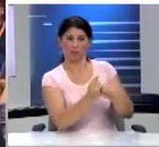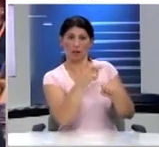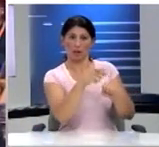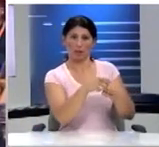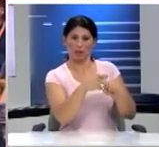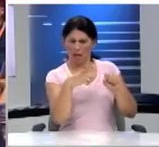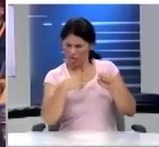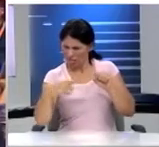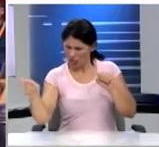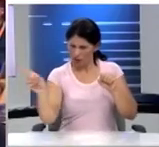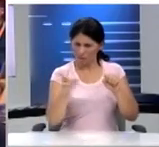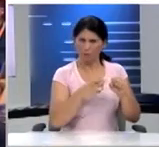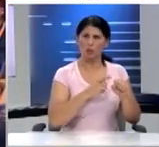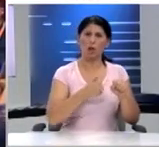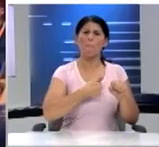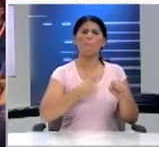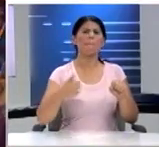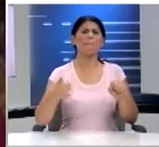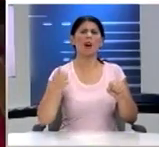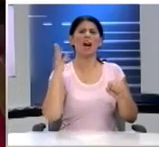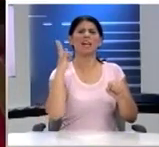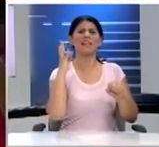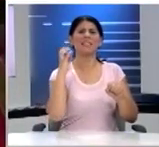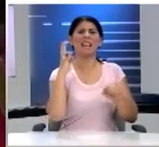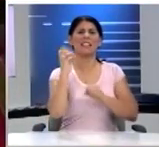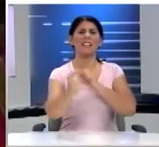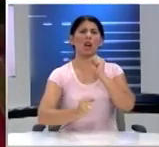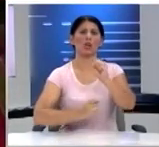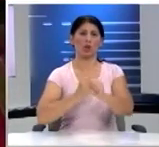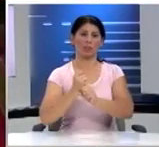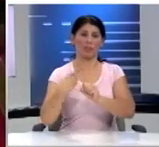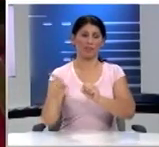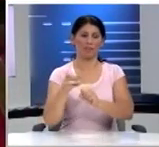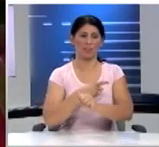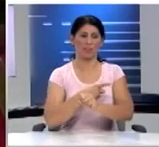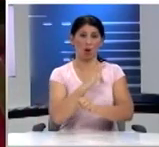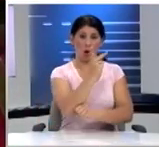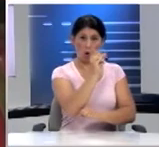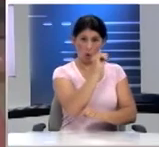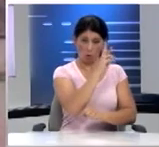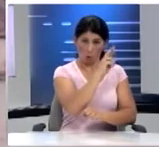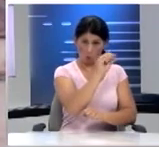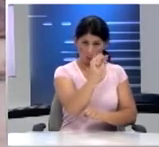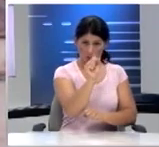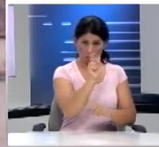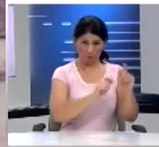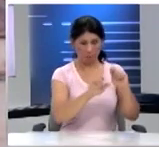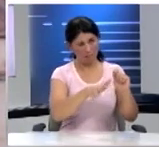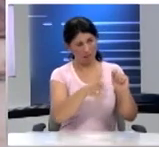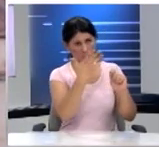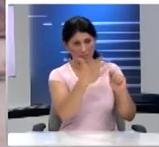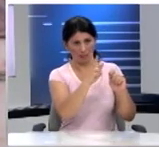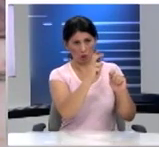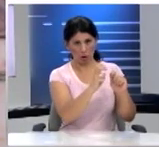απέχουν μεταξύ τους Μόλις 40 χρόνια Ο κούρος φτιάχτηκε Υπολογίζεται το